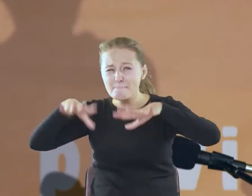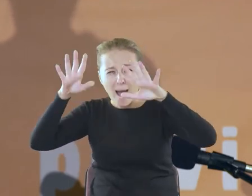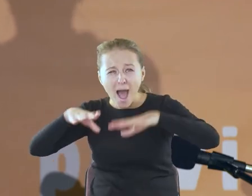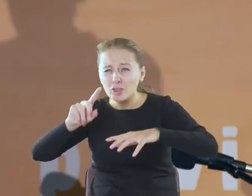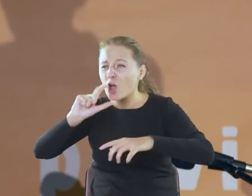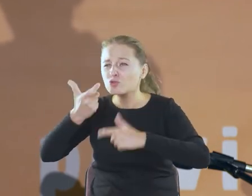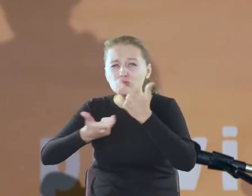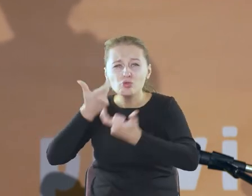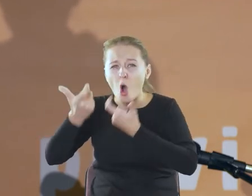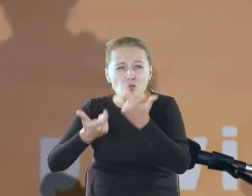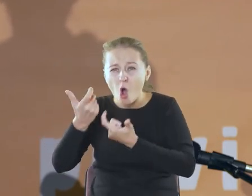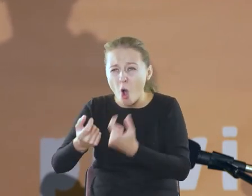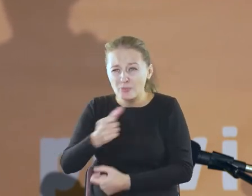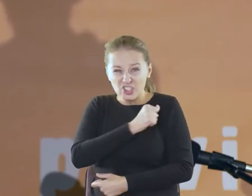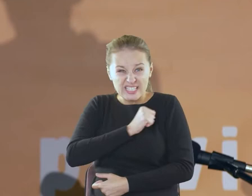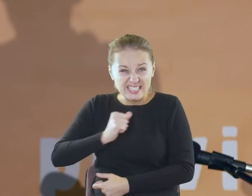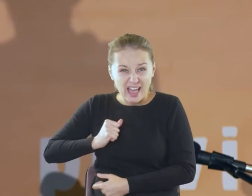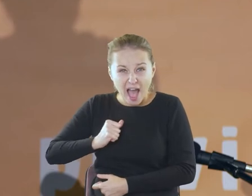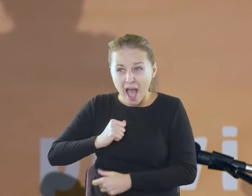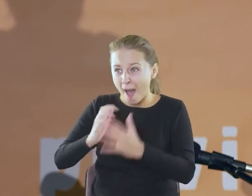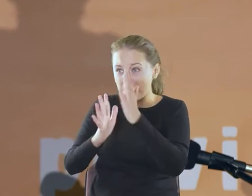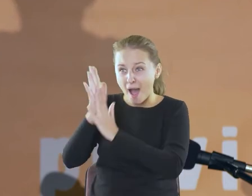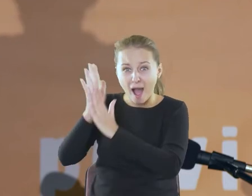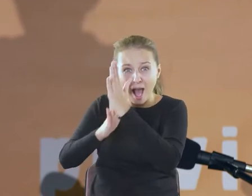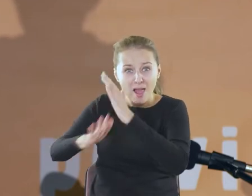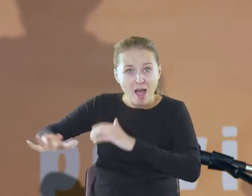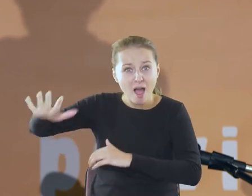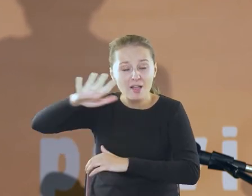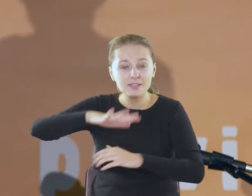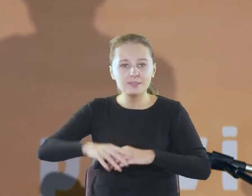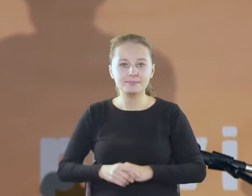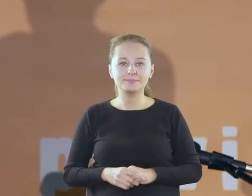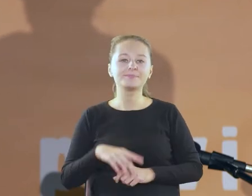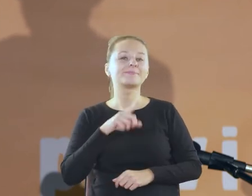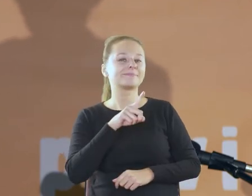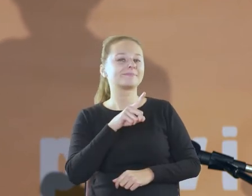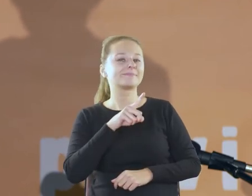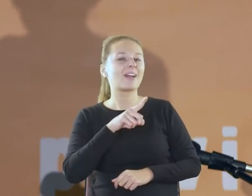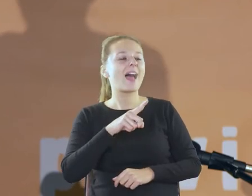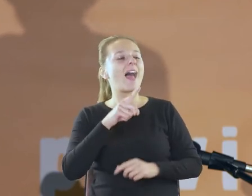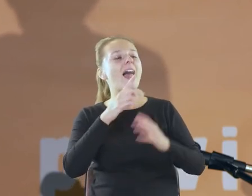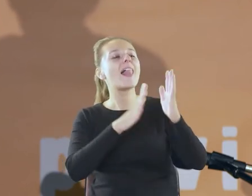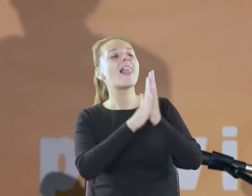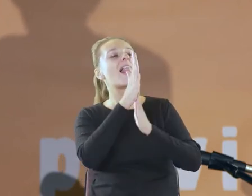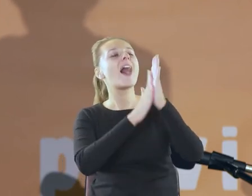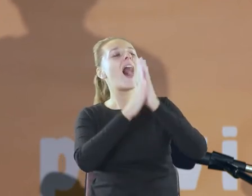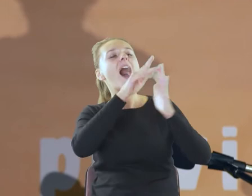robisz sama w lesie? Tu za lasem, za stawem